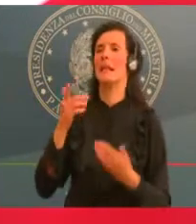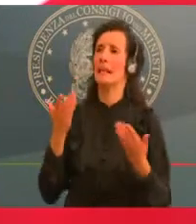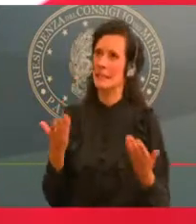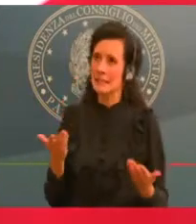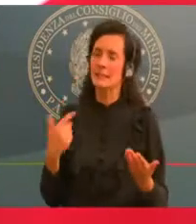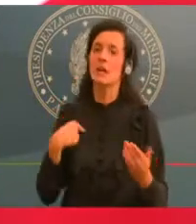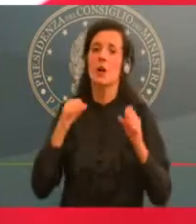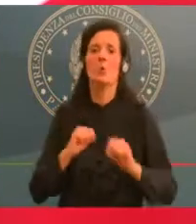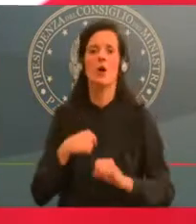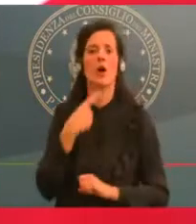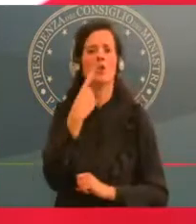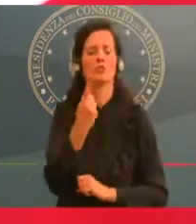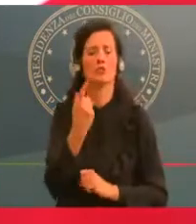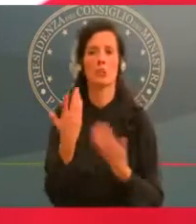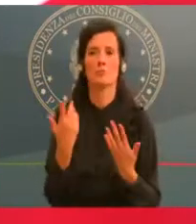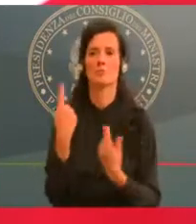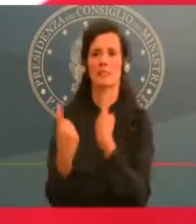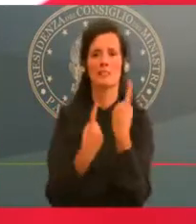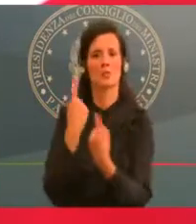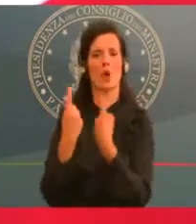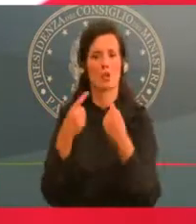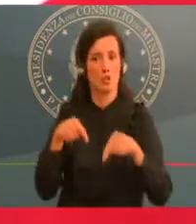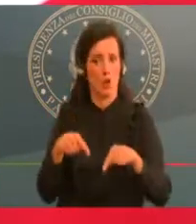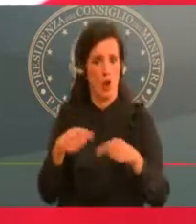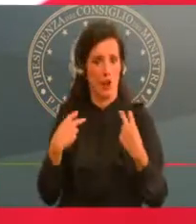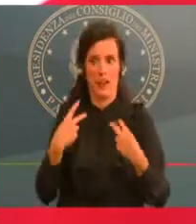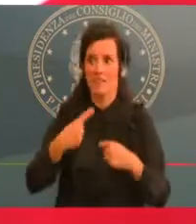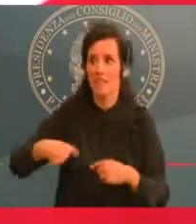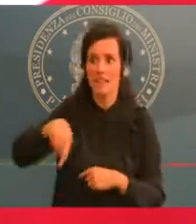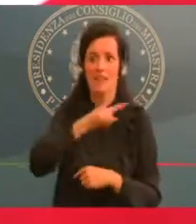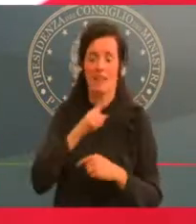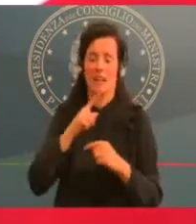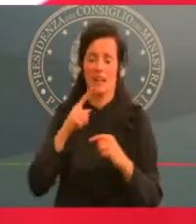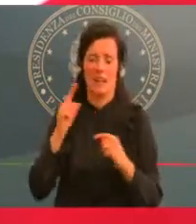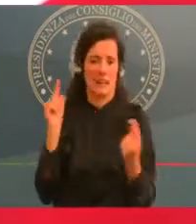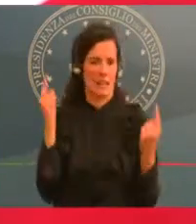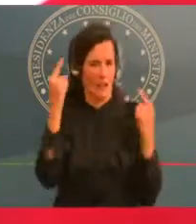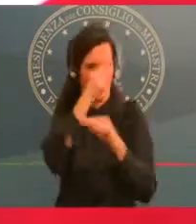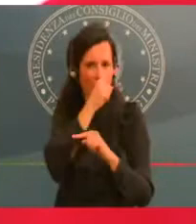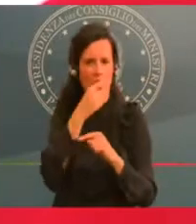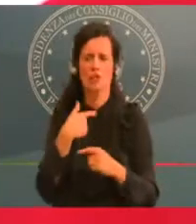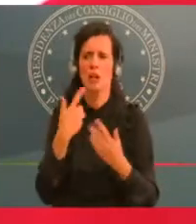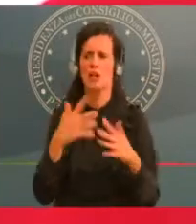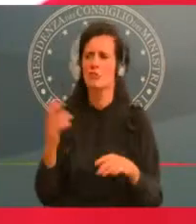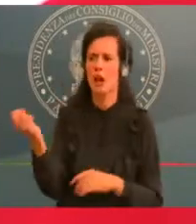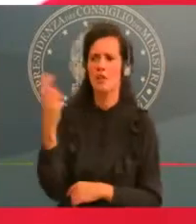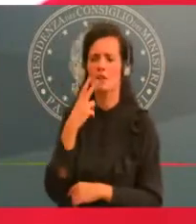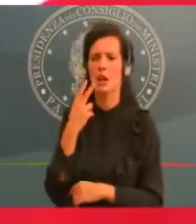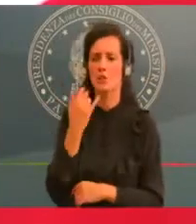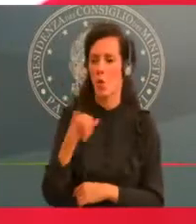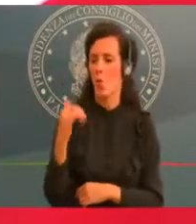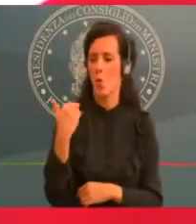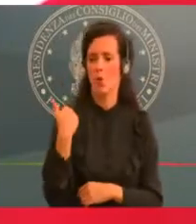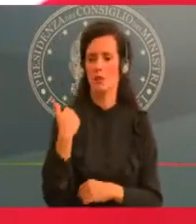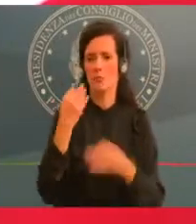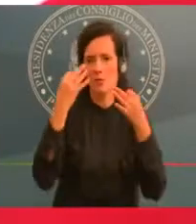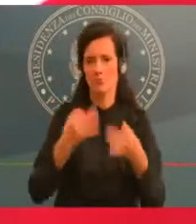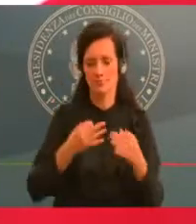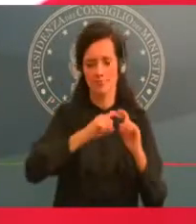stima per quanto riguarda per dire i tassi al quinquennio, quinquennali, titoli di Stato, di debito pubblici.